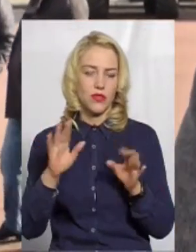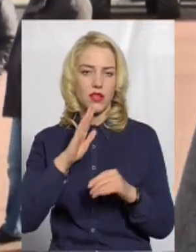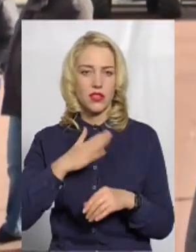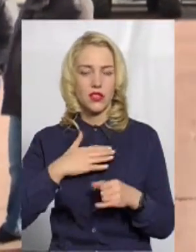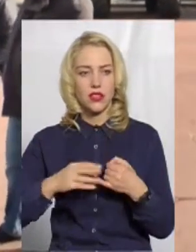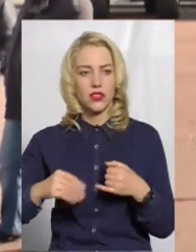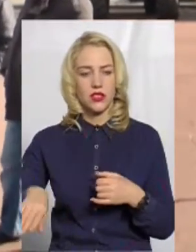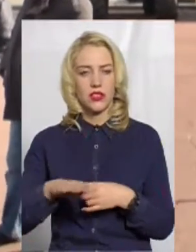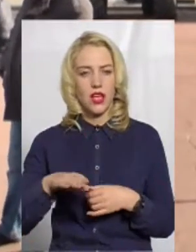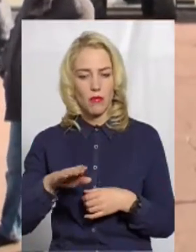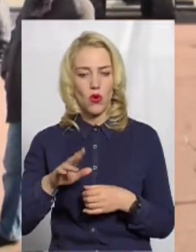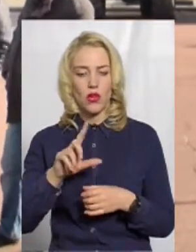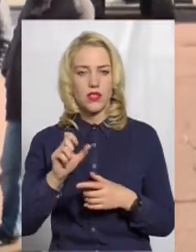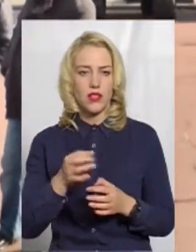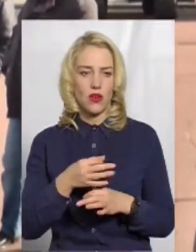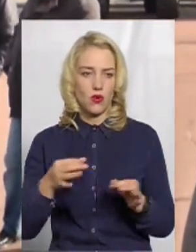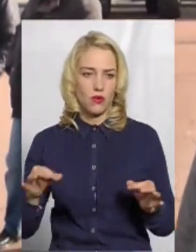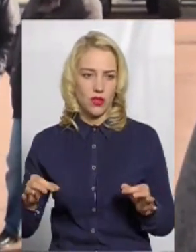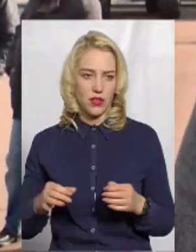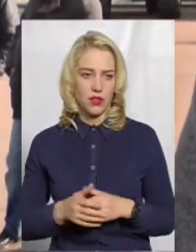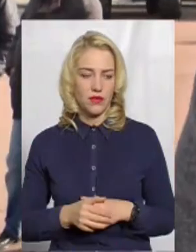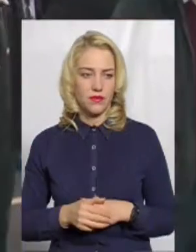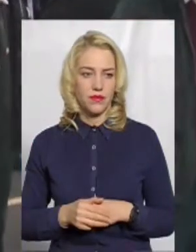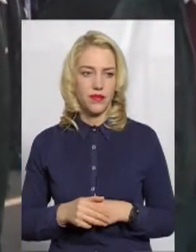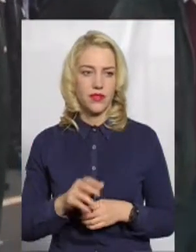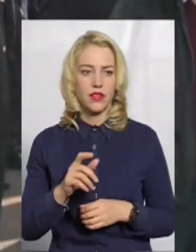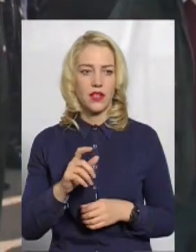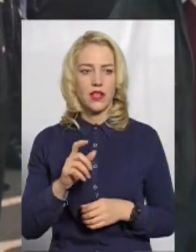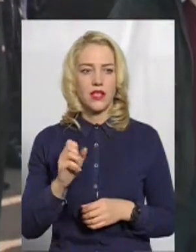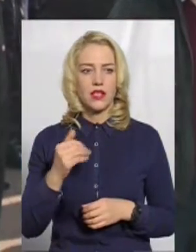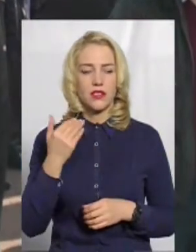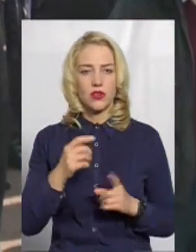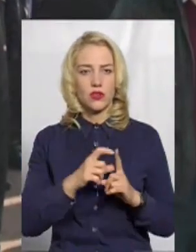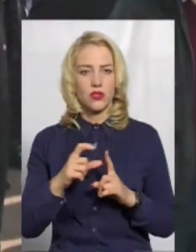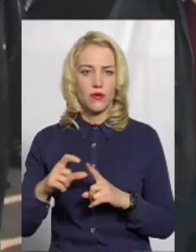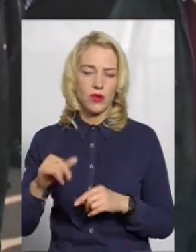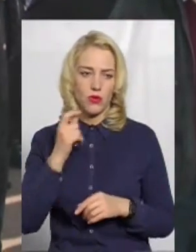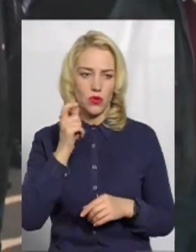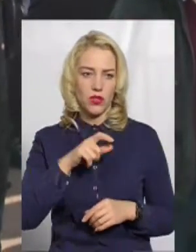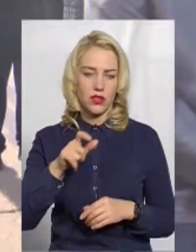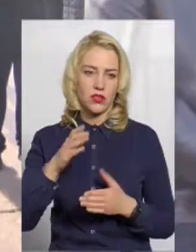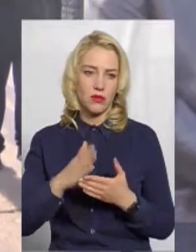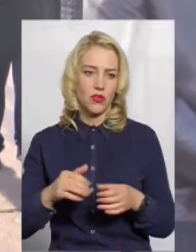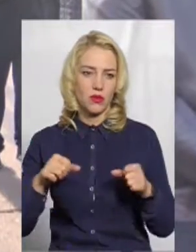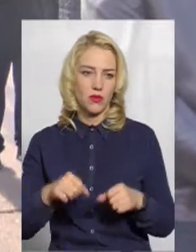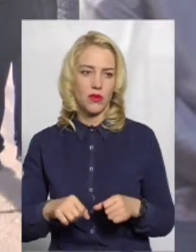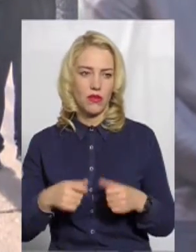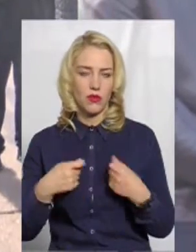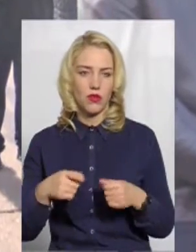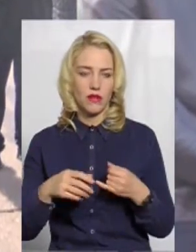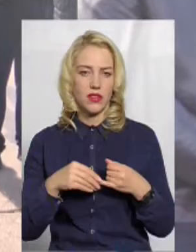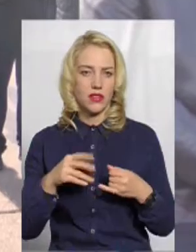копійки. Вони не думають про майбутнє за наші покоління». За його словами, українці мають право продавати землю, але не